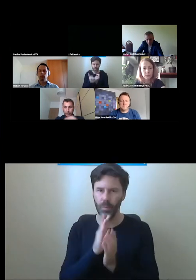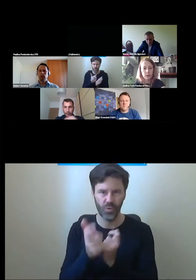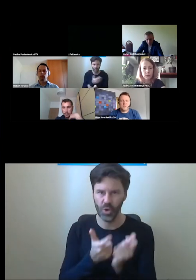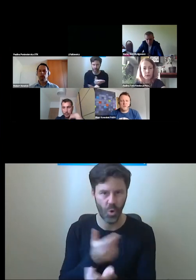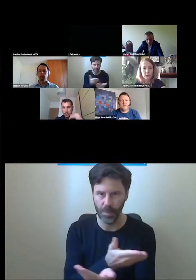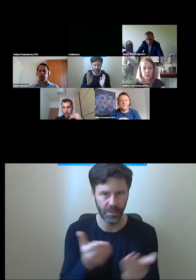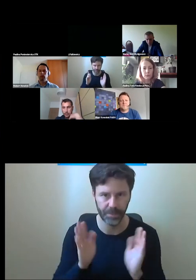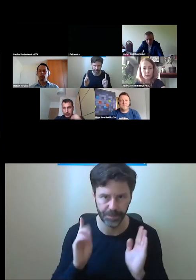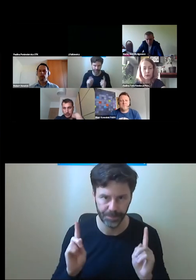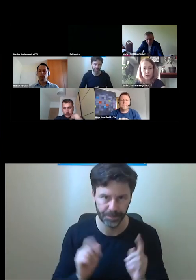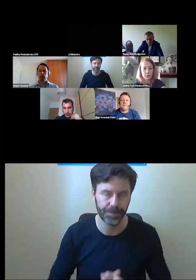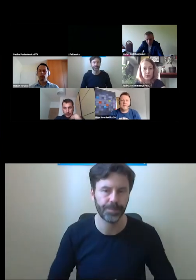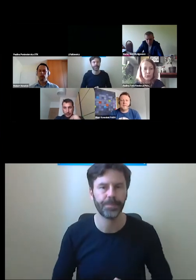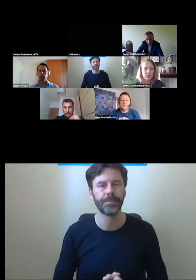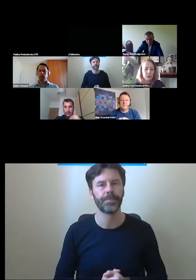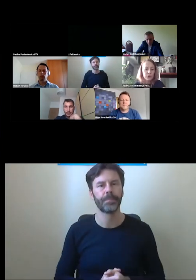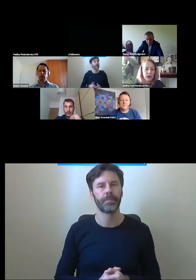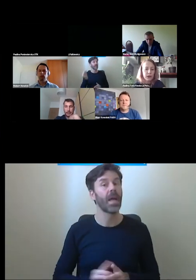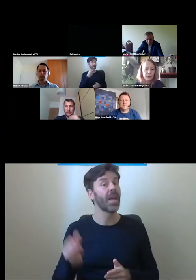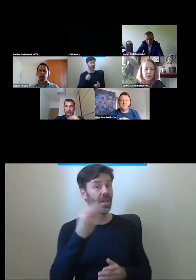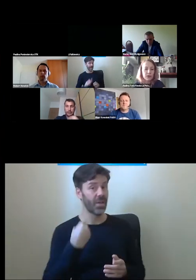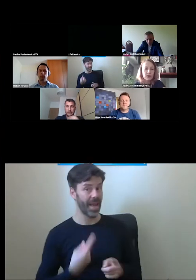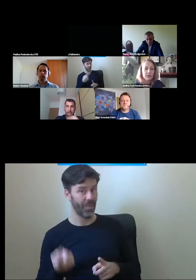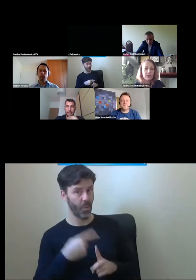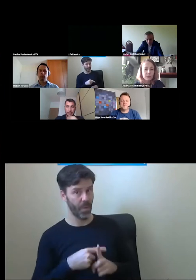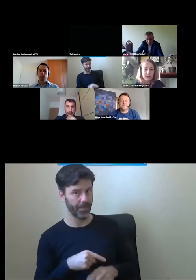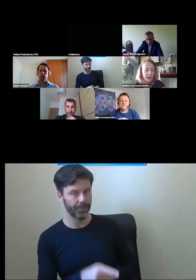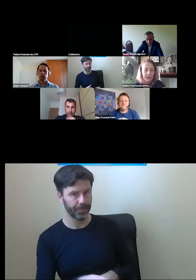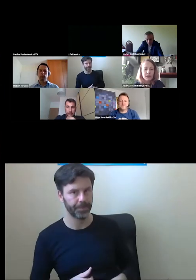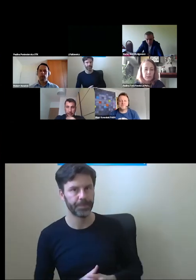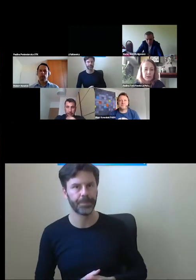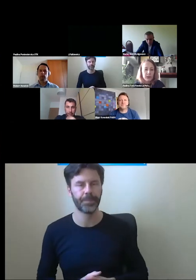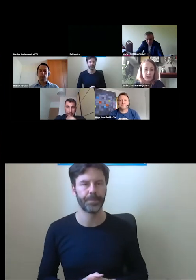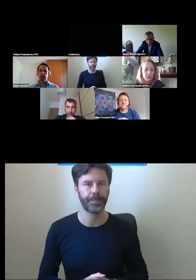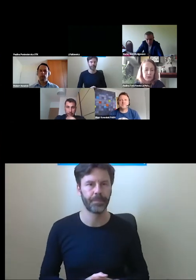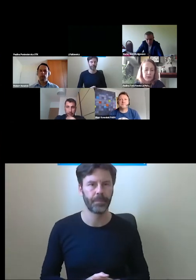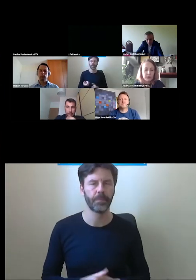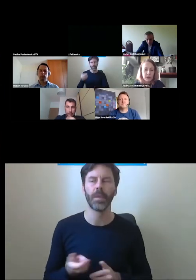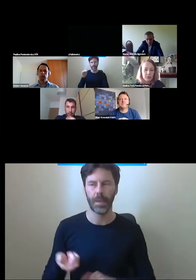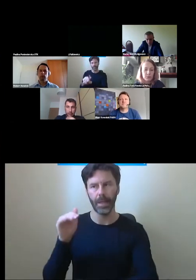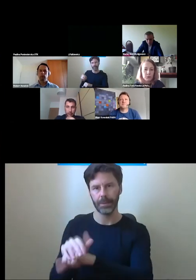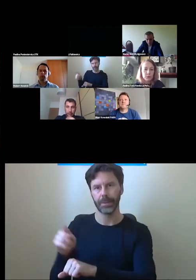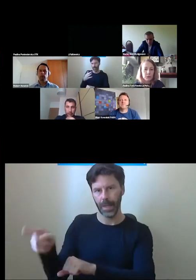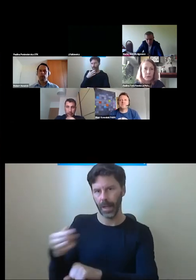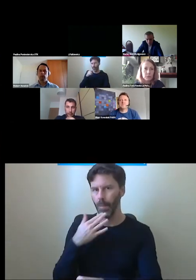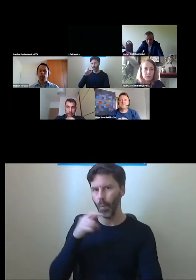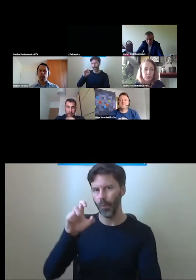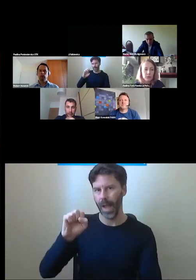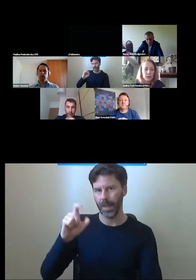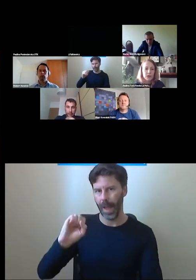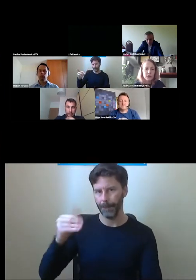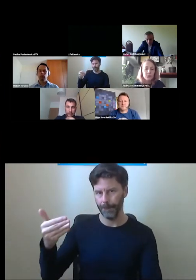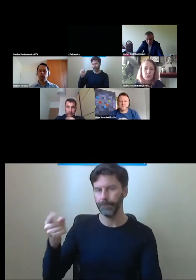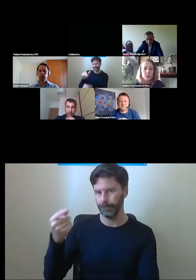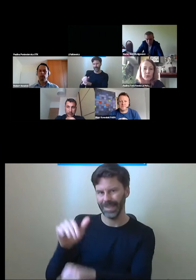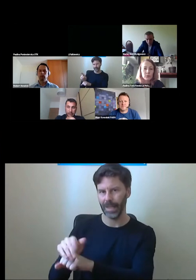Jeżeli mogę się wtrącić. Generalnie bardzo zgadzam się z Adamem. Przy czym bardzo